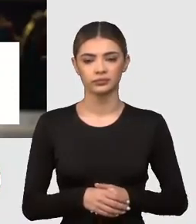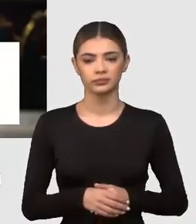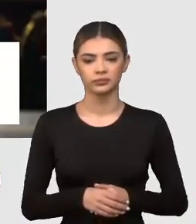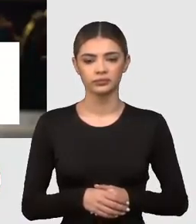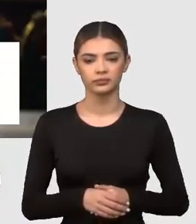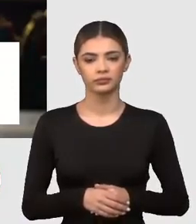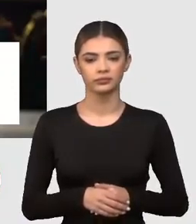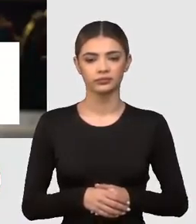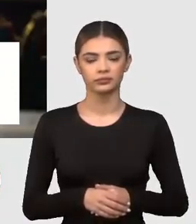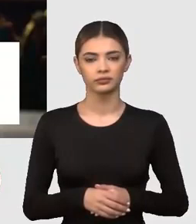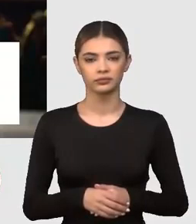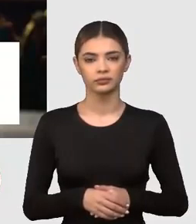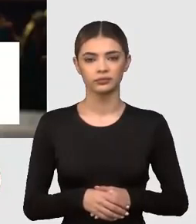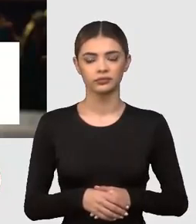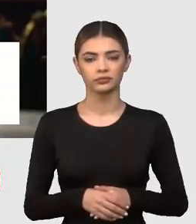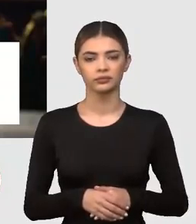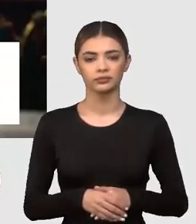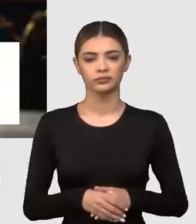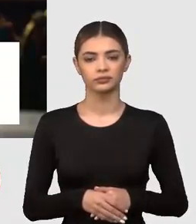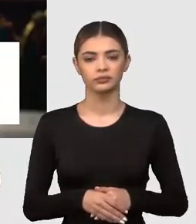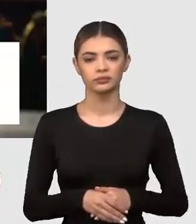Zelenții în Ucraina.